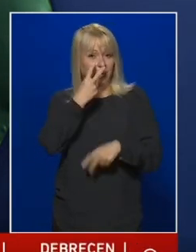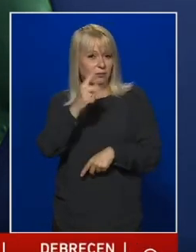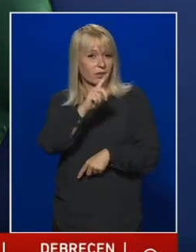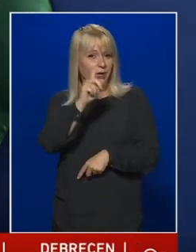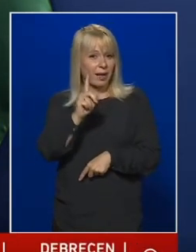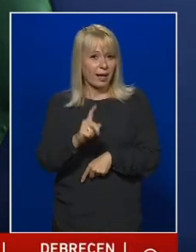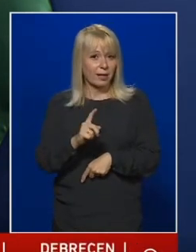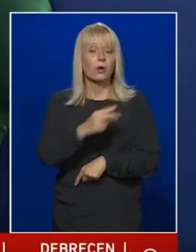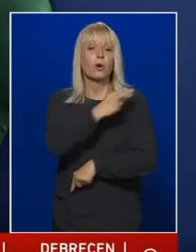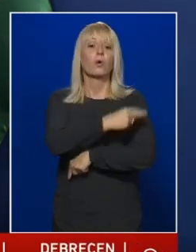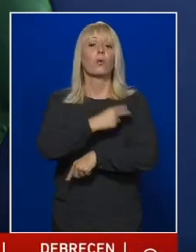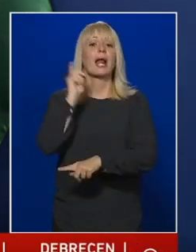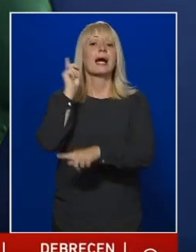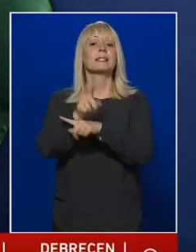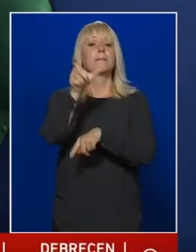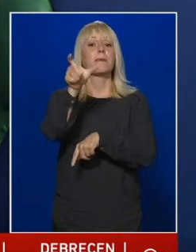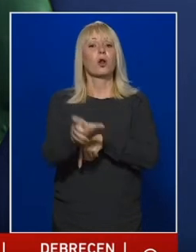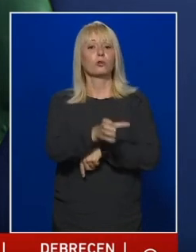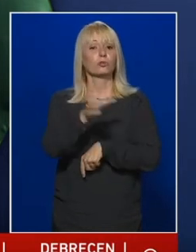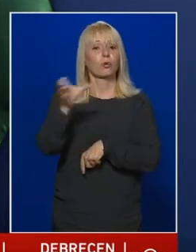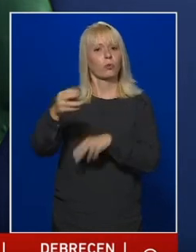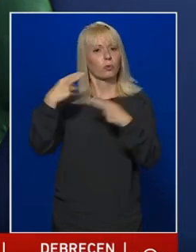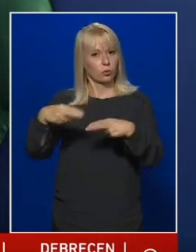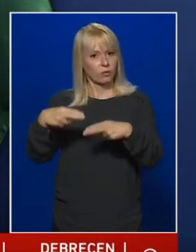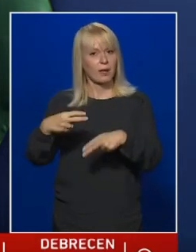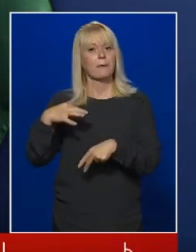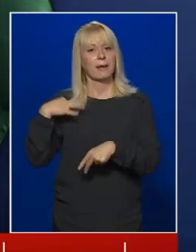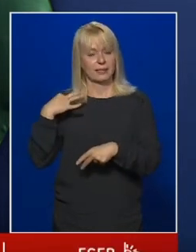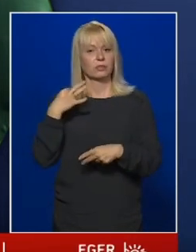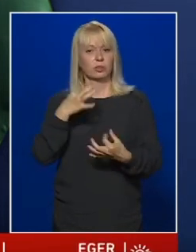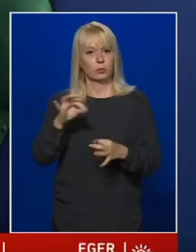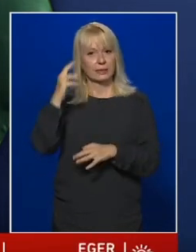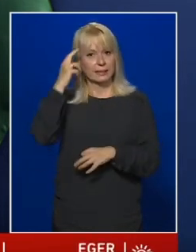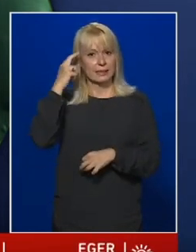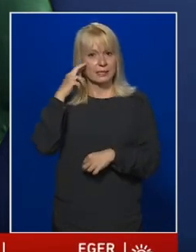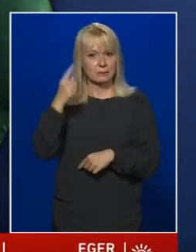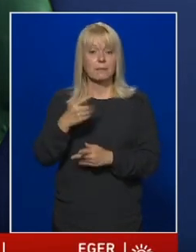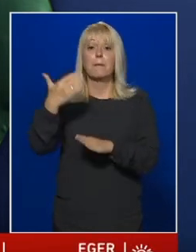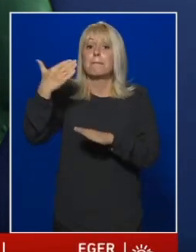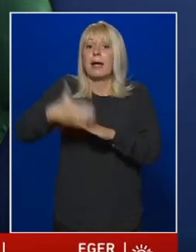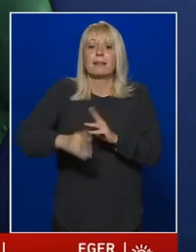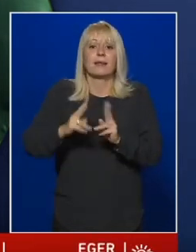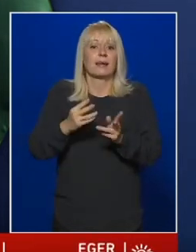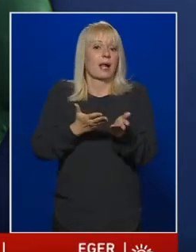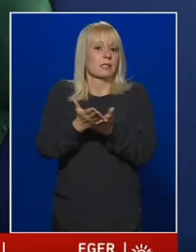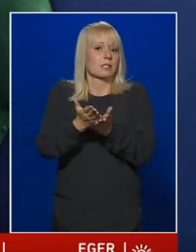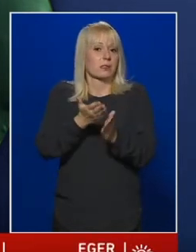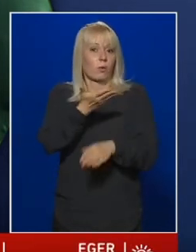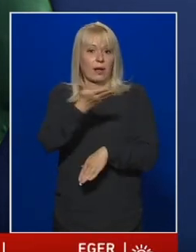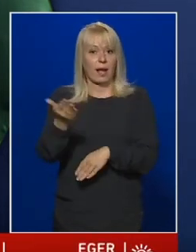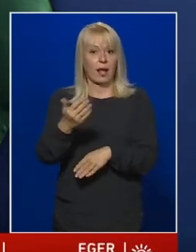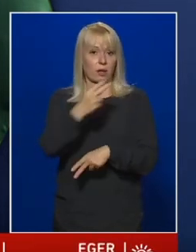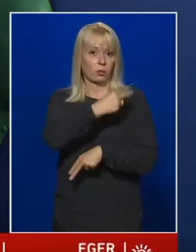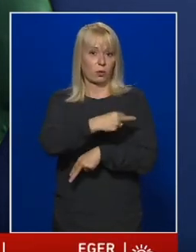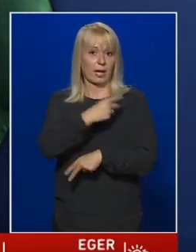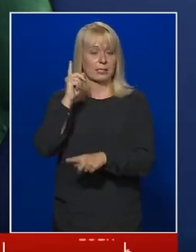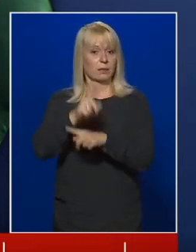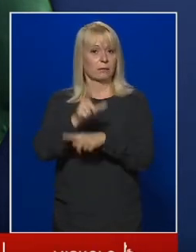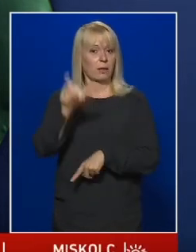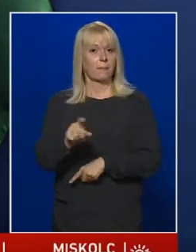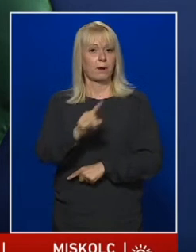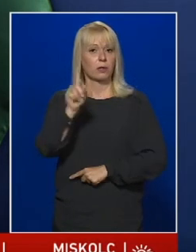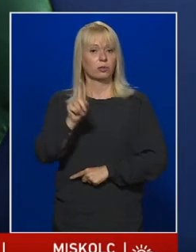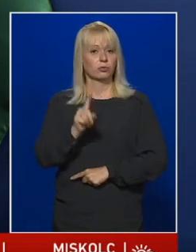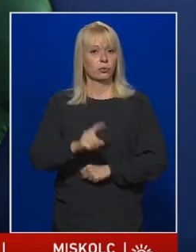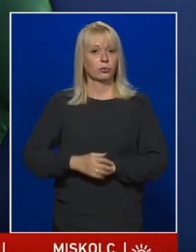kórházparancsnokok jelenlétét az egészségügyi intézményekben? Meddig teljesítenek szolgálatot még a kórházakban a parancsnokok?